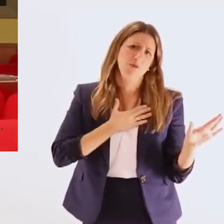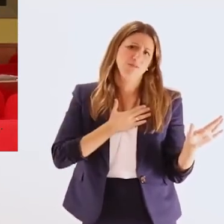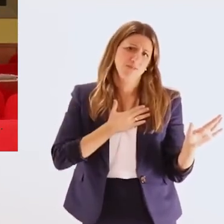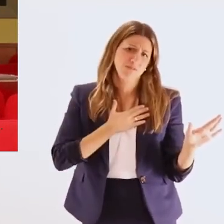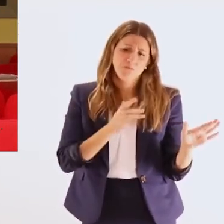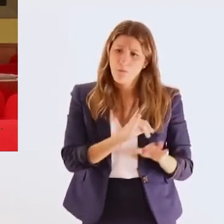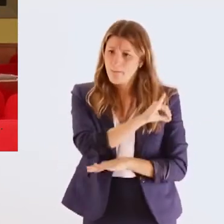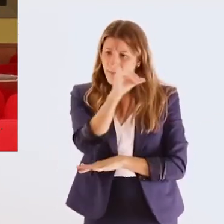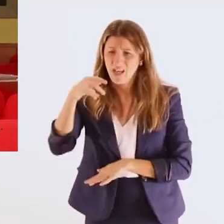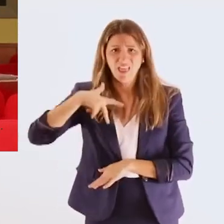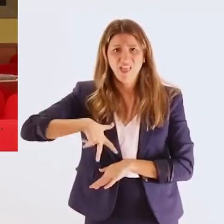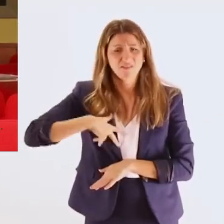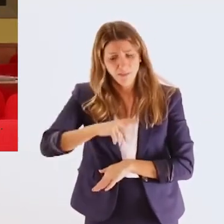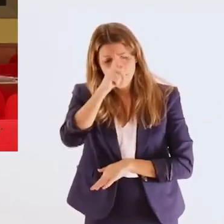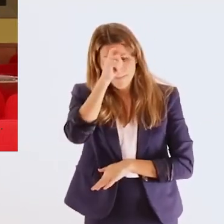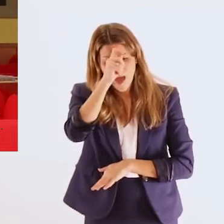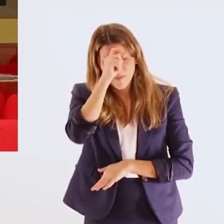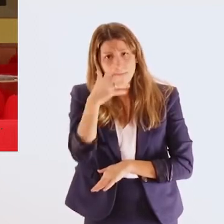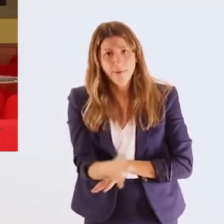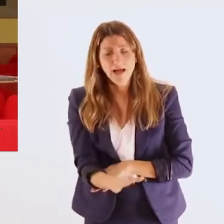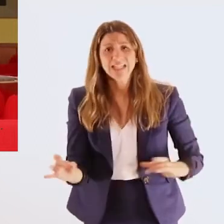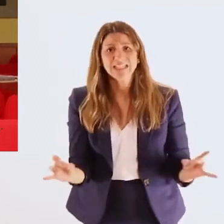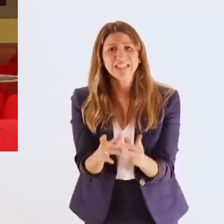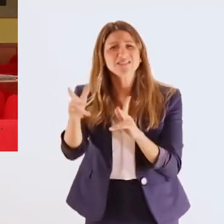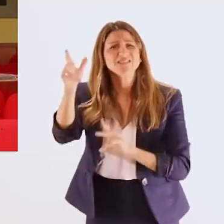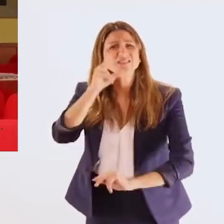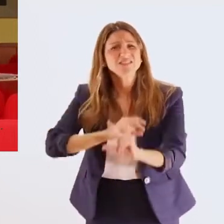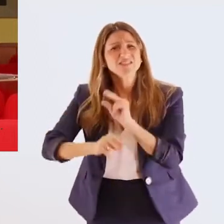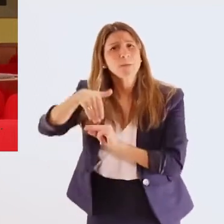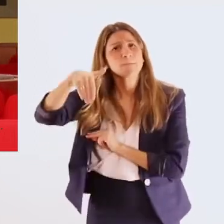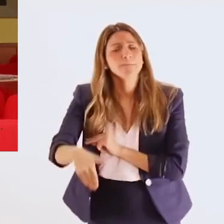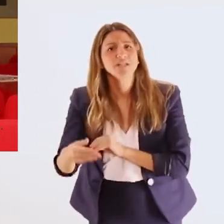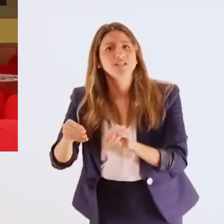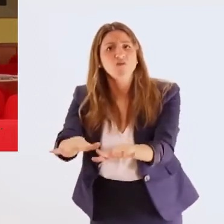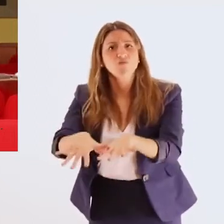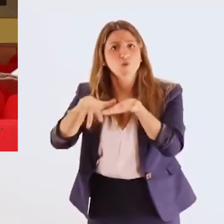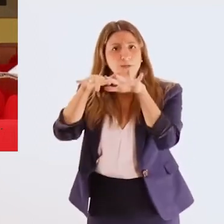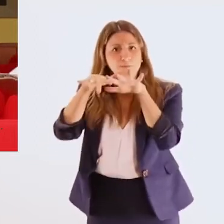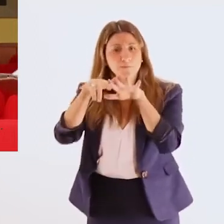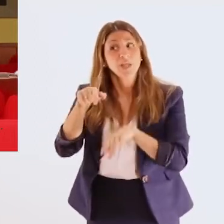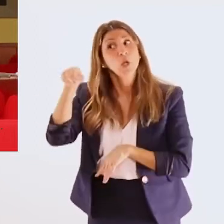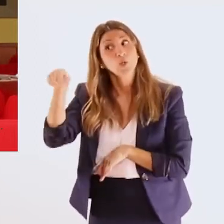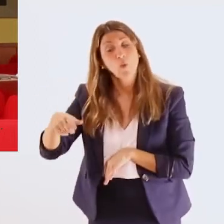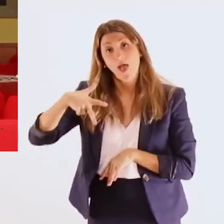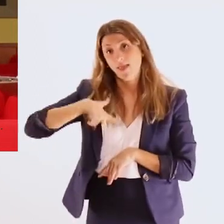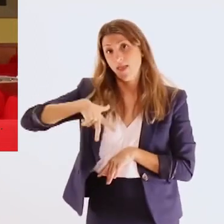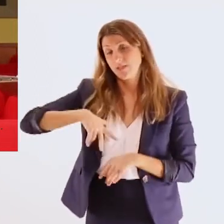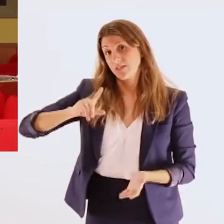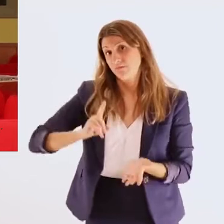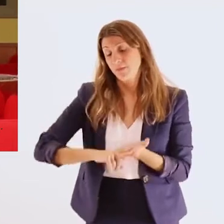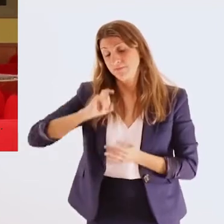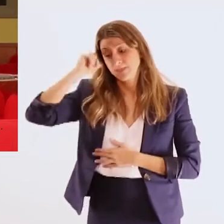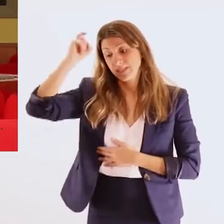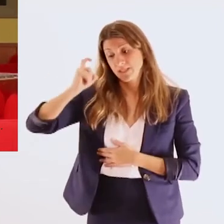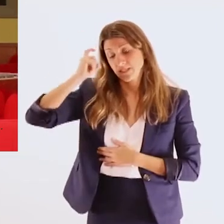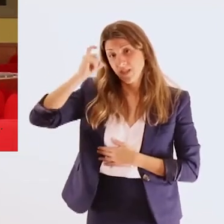έχει αποτύχει άλλωστε η αποτυχία του έγινε παραδεχτή και από την ίδια την